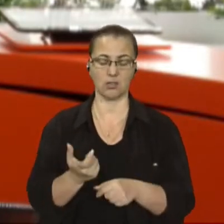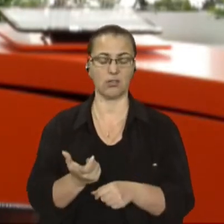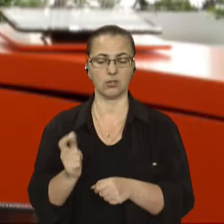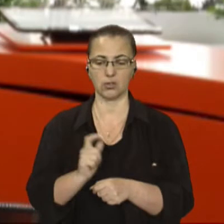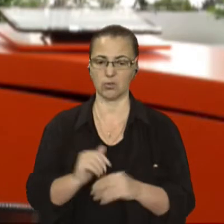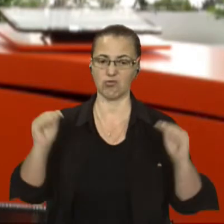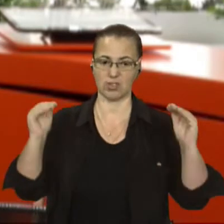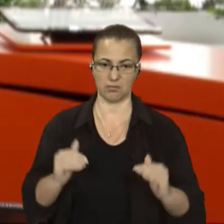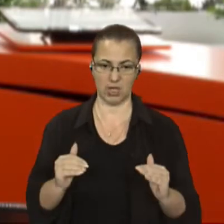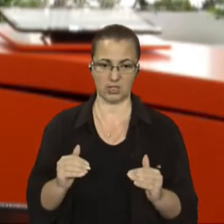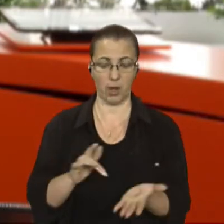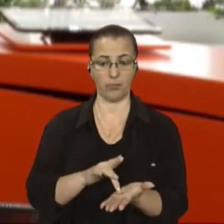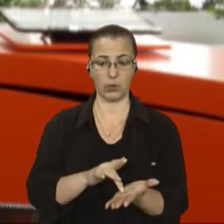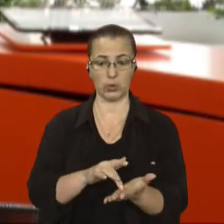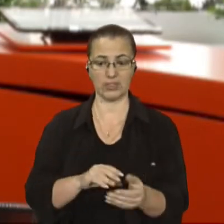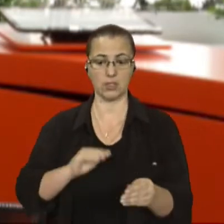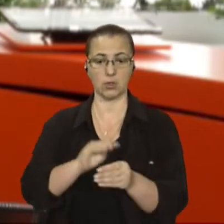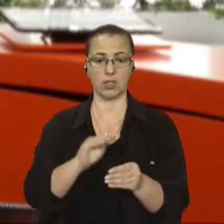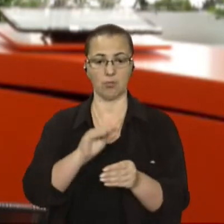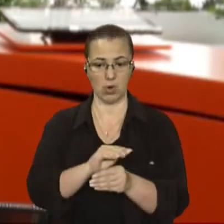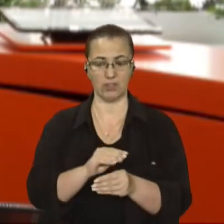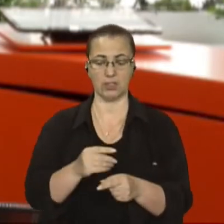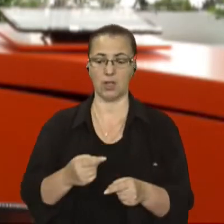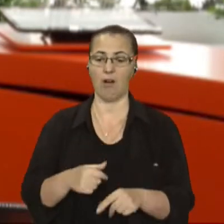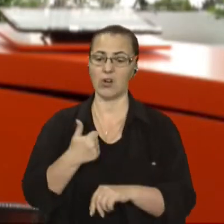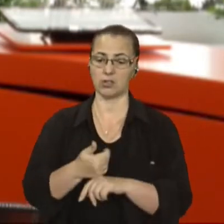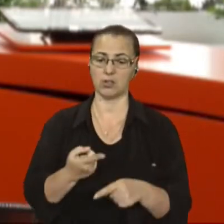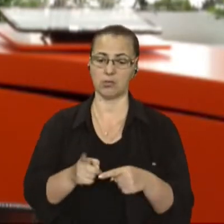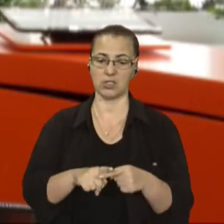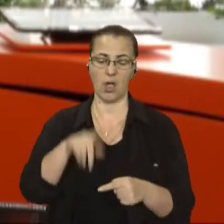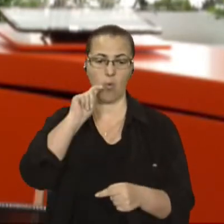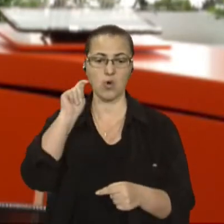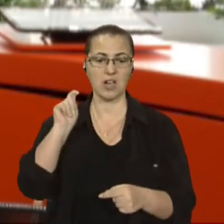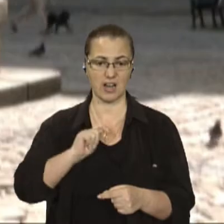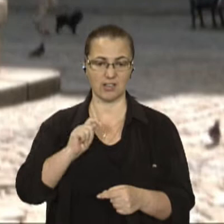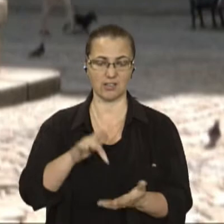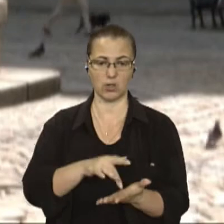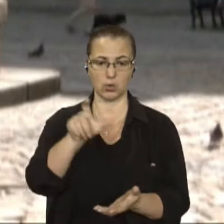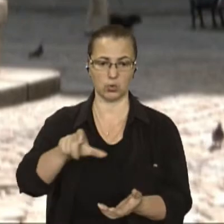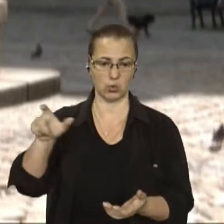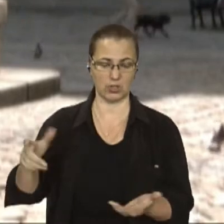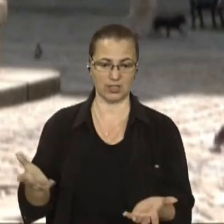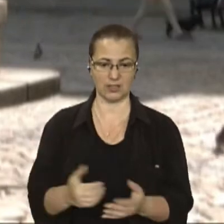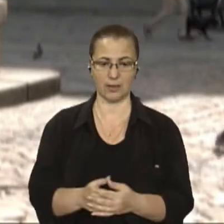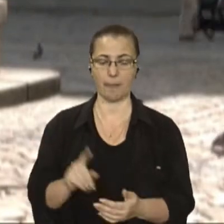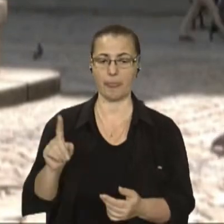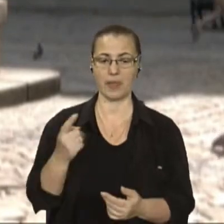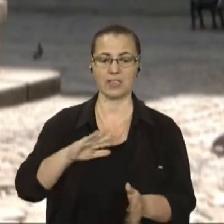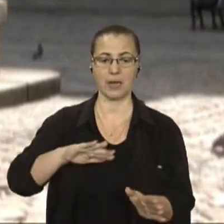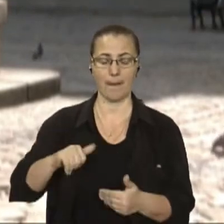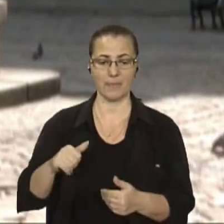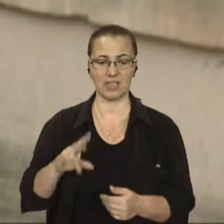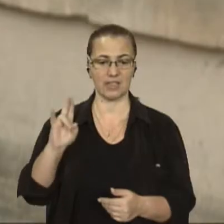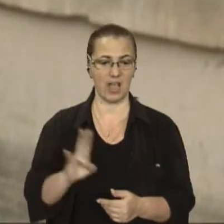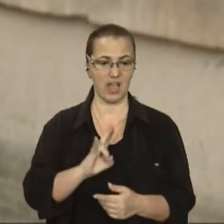Щодо якщо туристичного наповнення, то в основному це є український турист, мандруй Україну. Перший після Різдвяних свят наплив